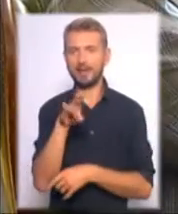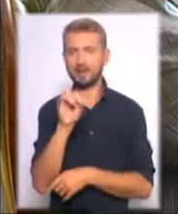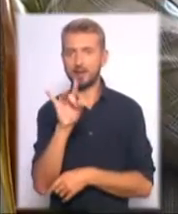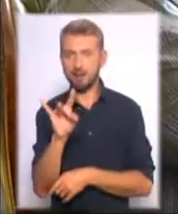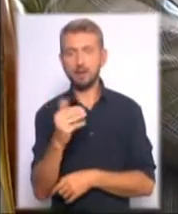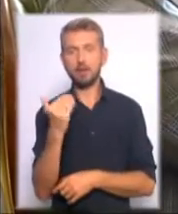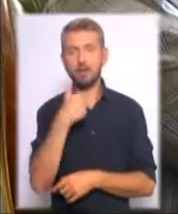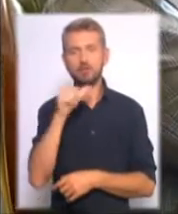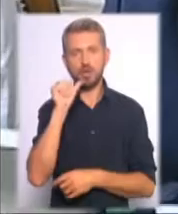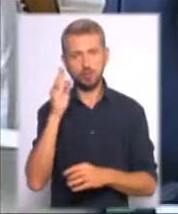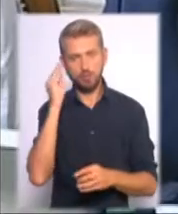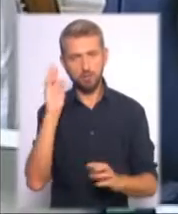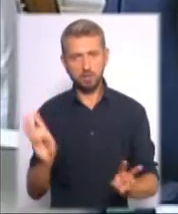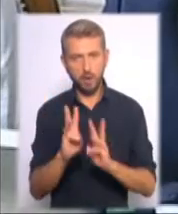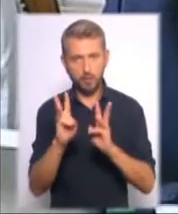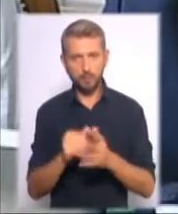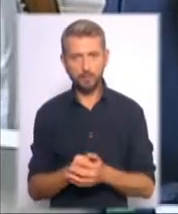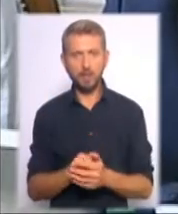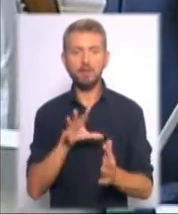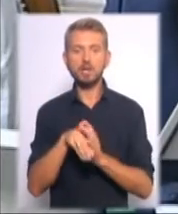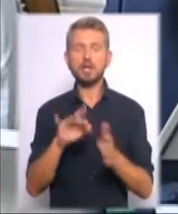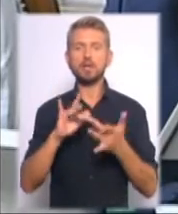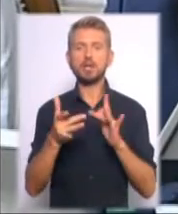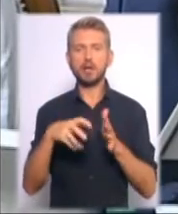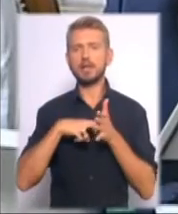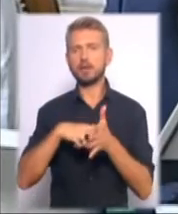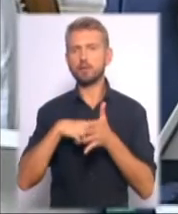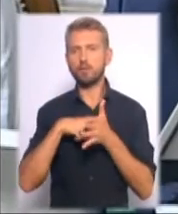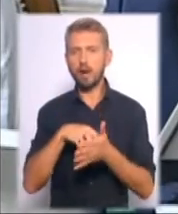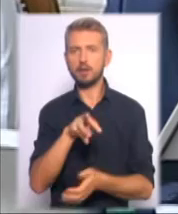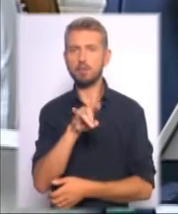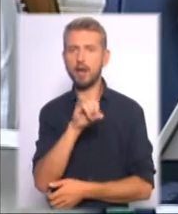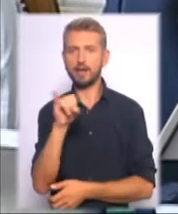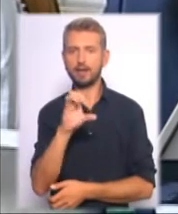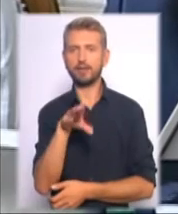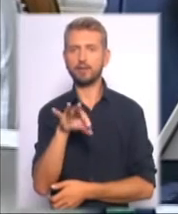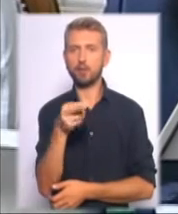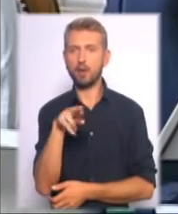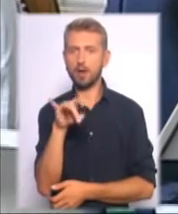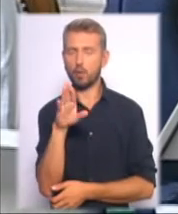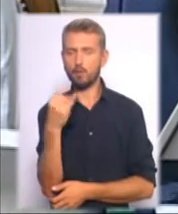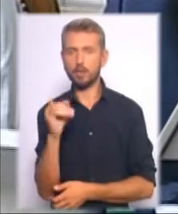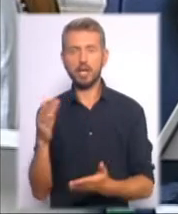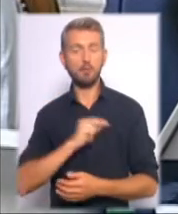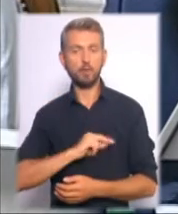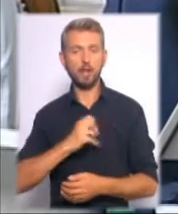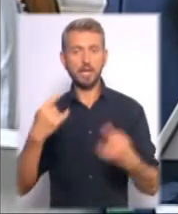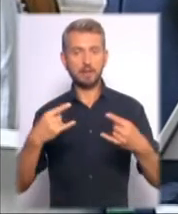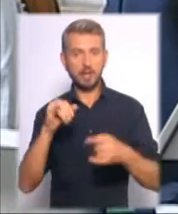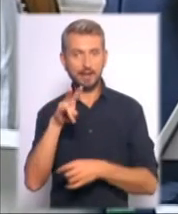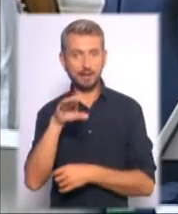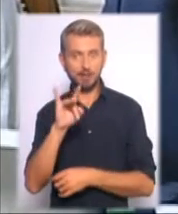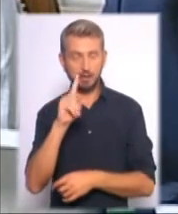і його вчорашнього підпалу. Викладений в інтернет листування такої собі Марії Столярової, яка працювала на телеканалі «Інтер»,